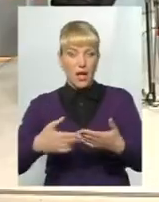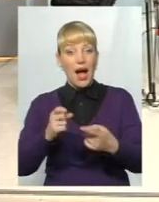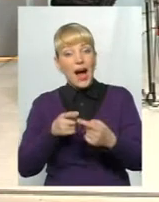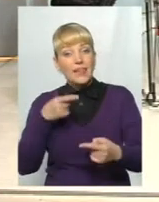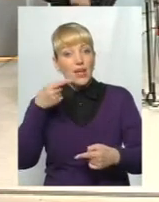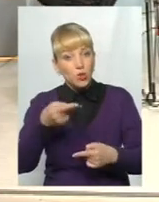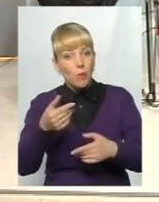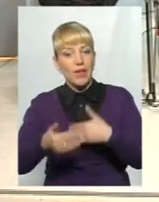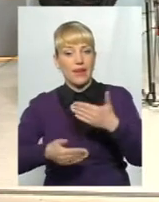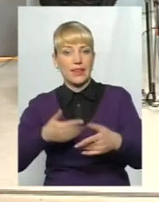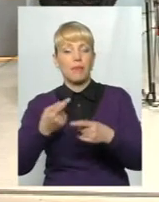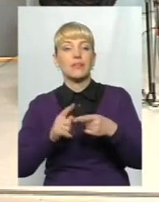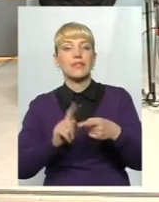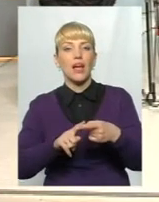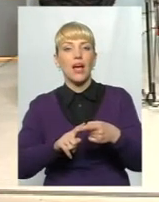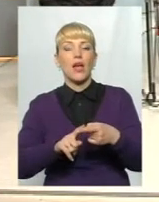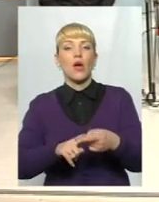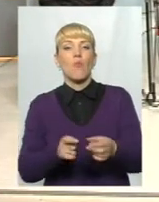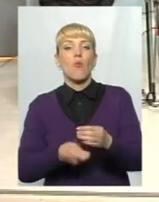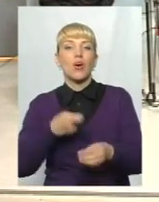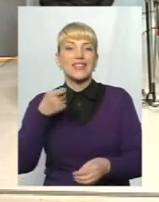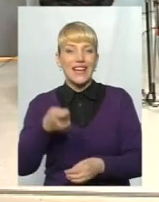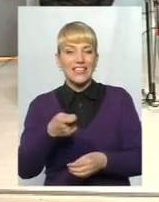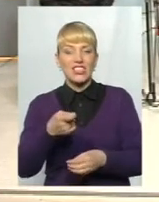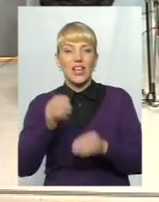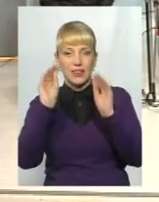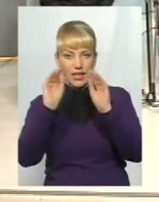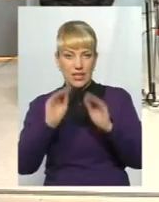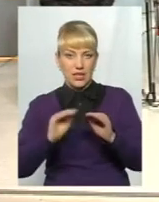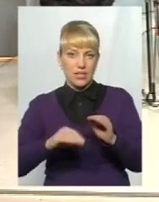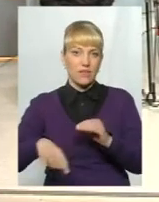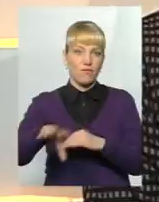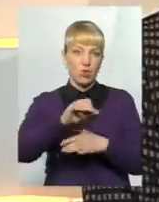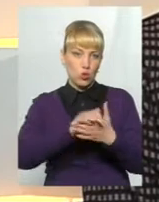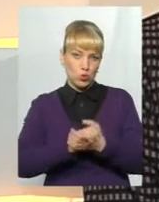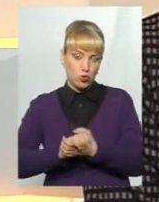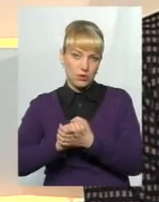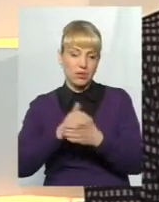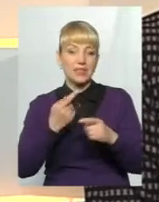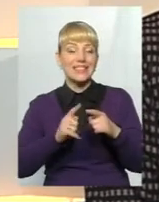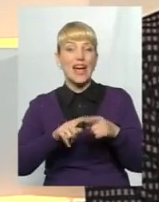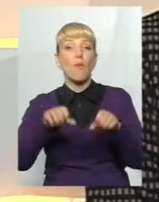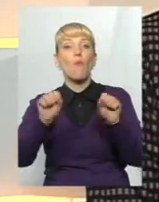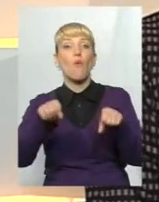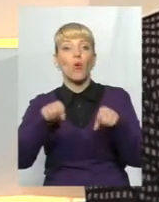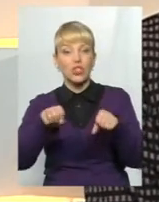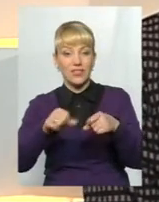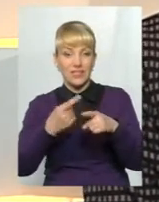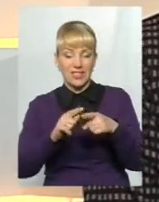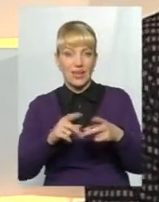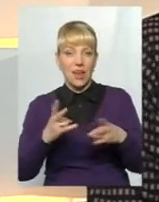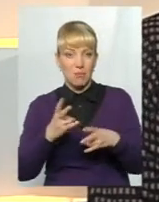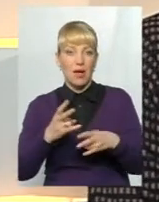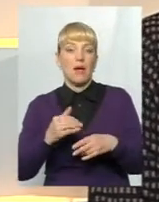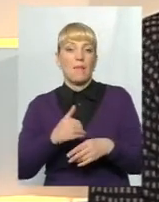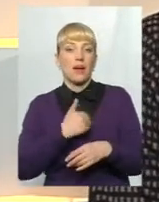етап – це тотальна подача декларацій всього суспільства. Це можливо, до цього потрібно правнути,